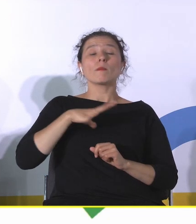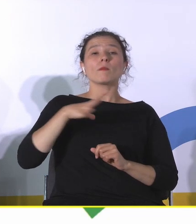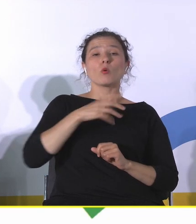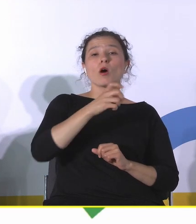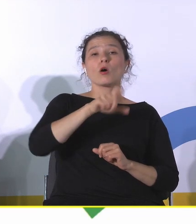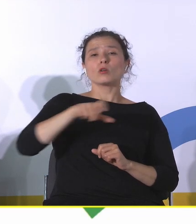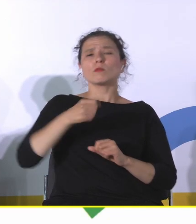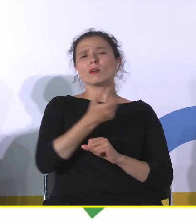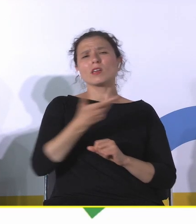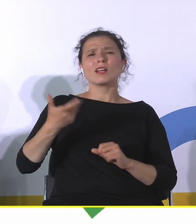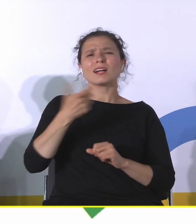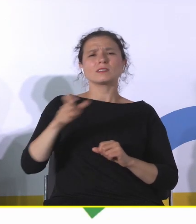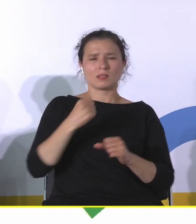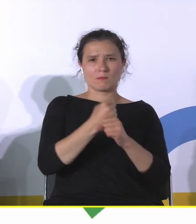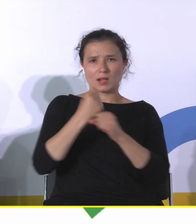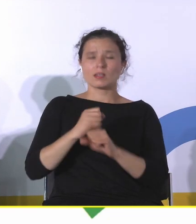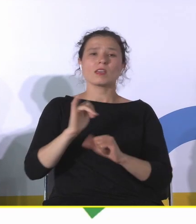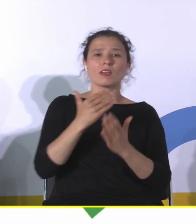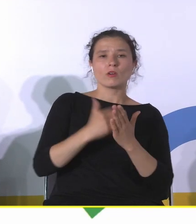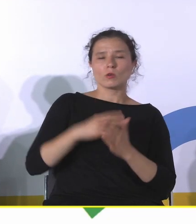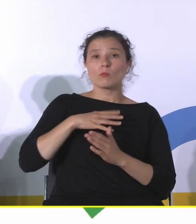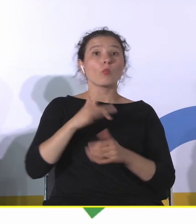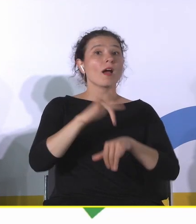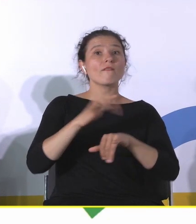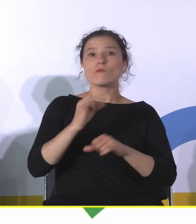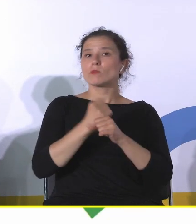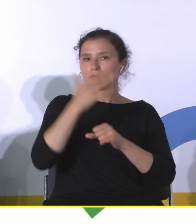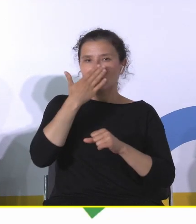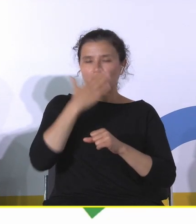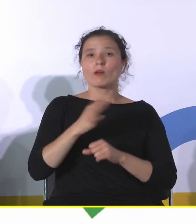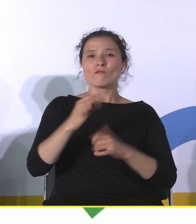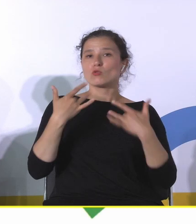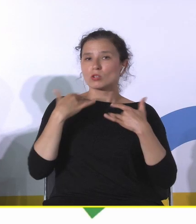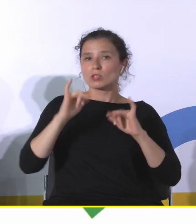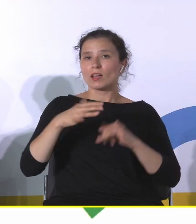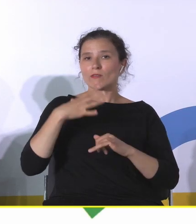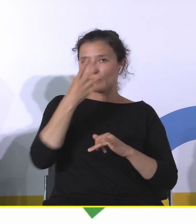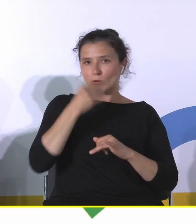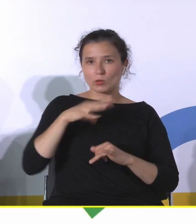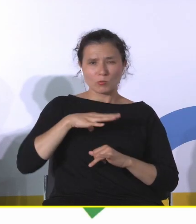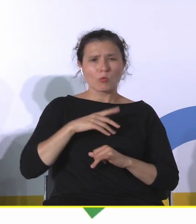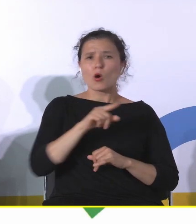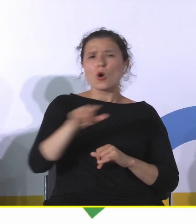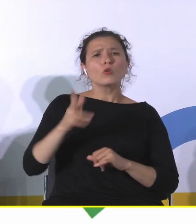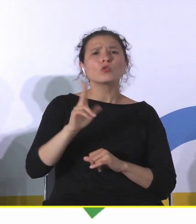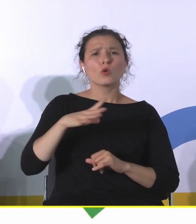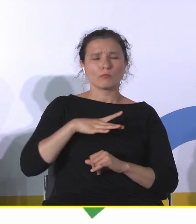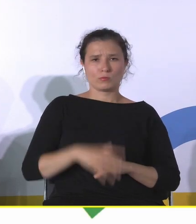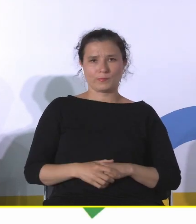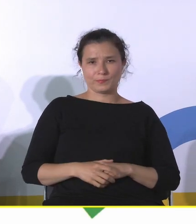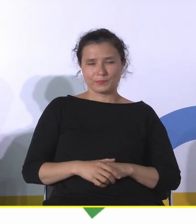warunkach, co było wynikiem ich pracy, ale także jak życie ich wyglądało, kim oni byli, jak prowadzili, jak